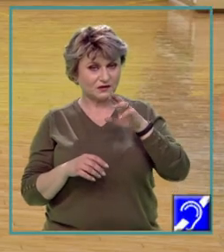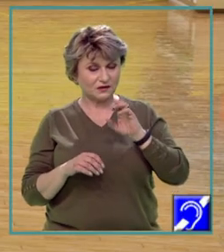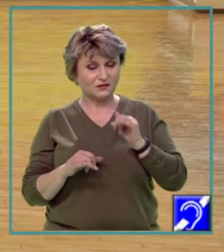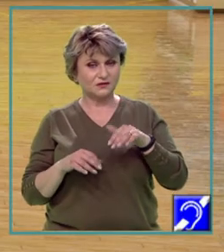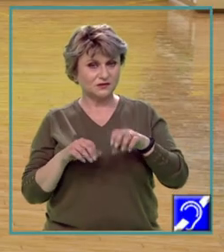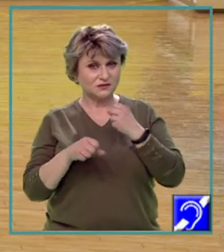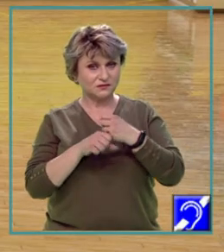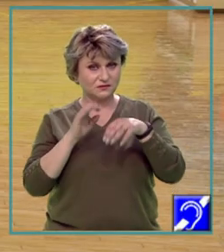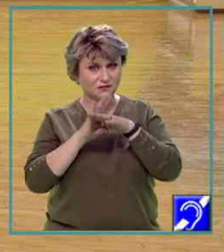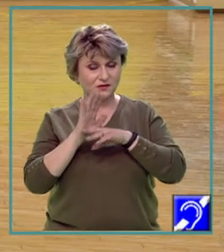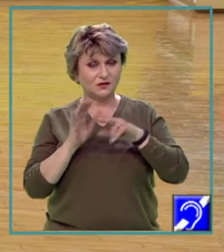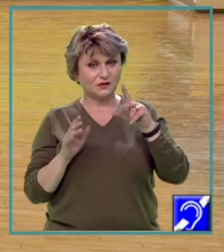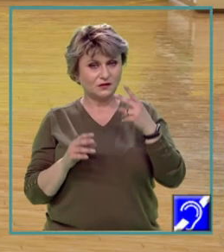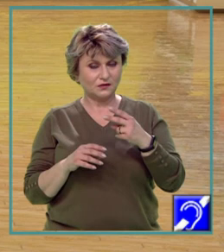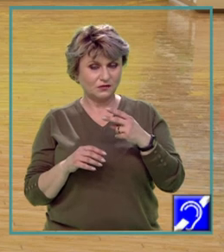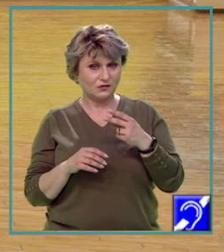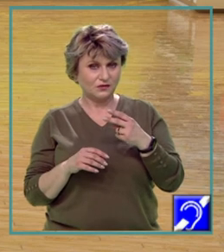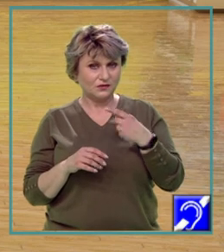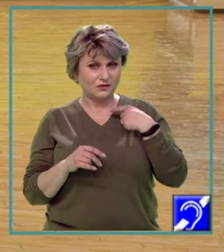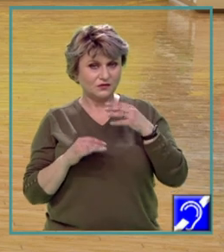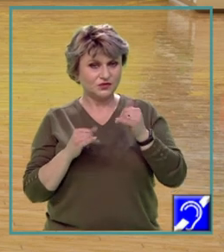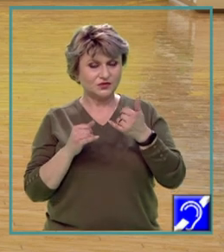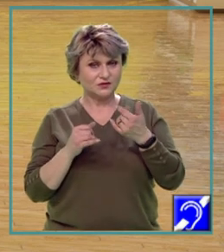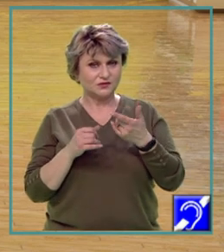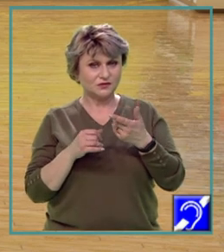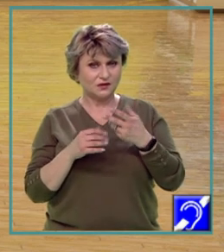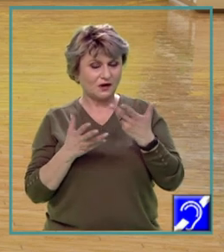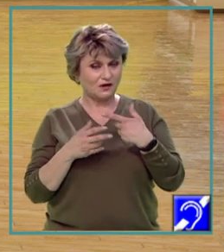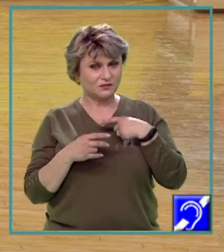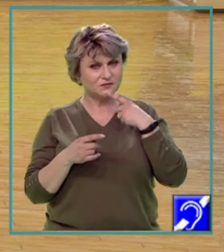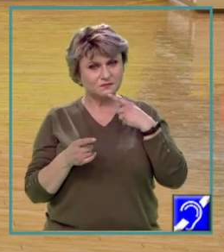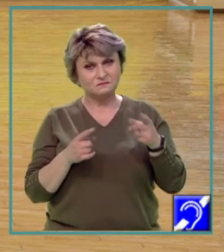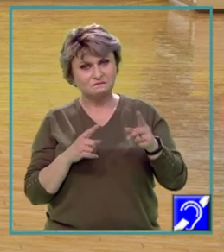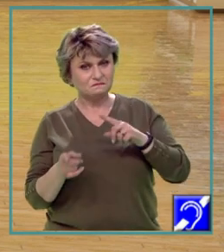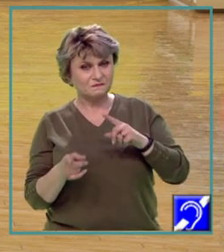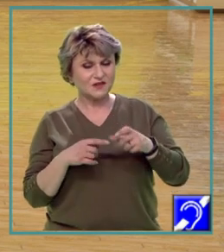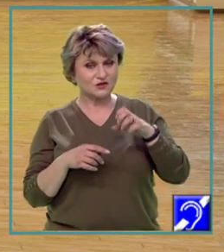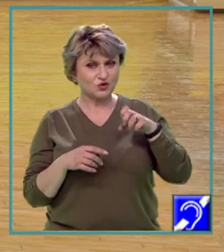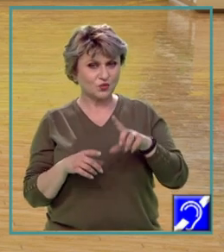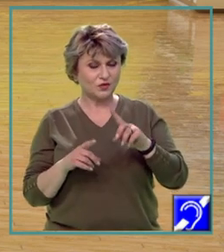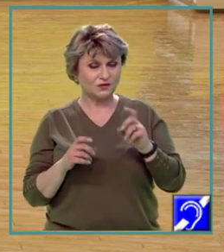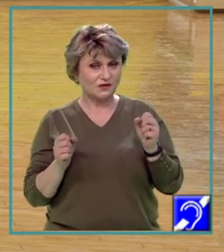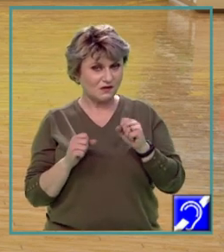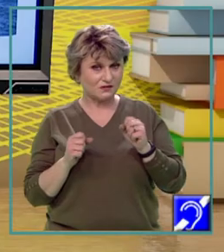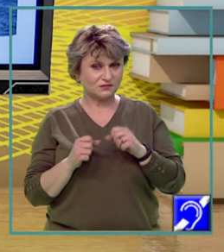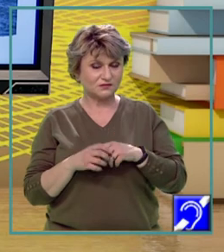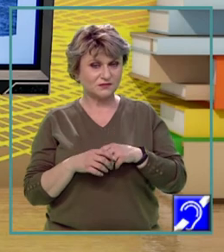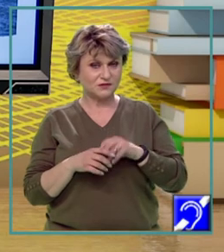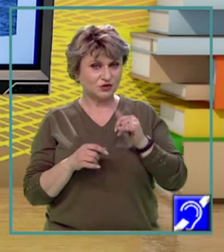caracterizează prin două sezoane, unul cald și uscat, care alternează cu sezonul de iarnă blând și umed.